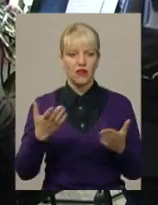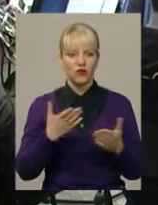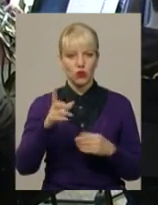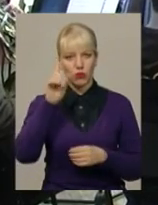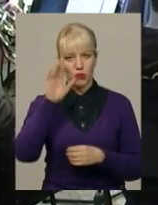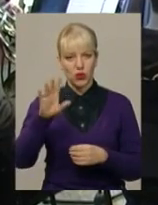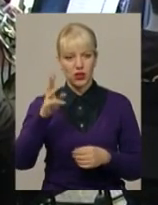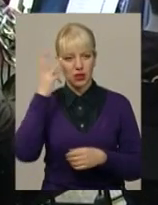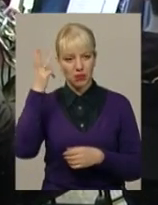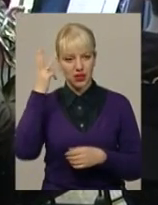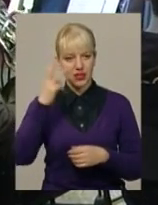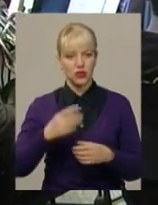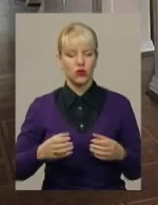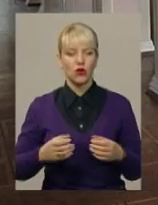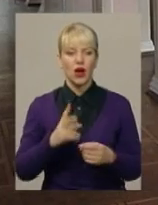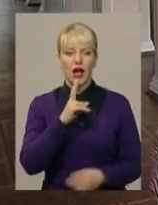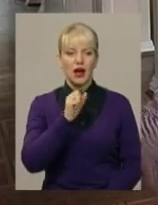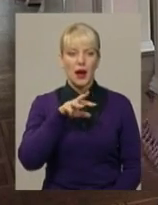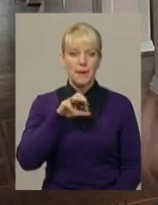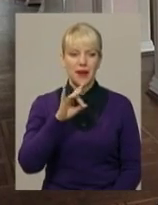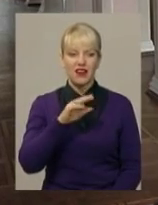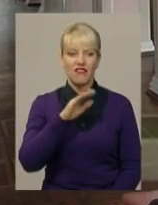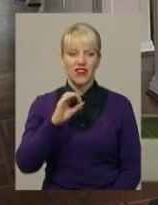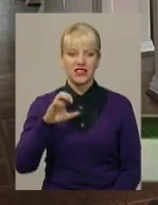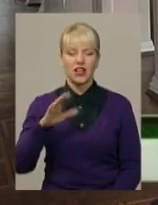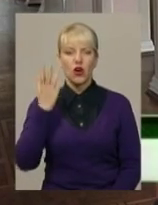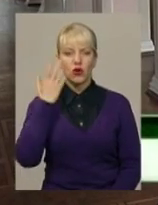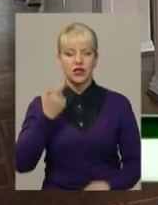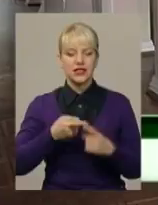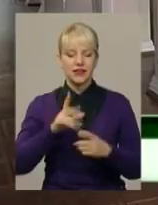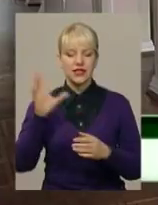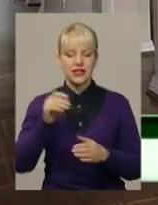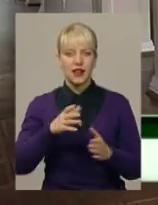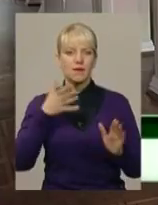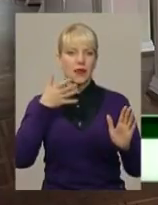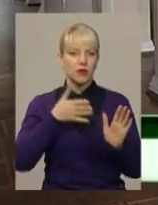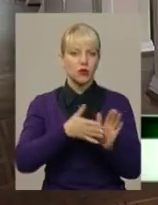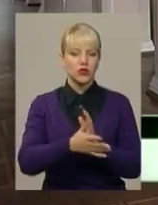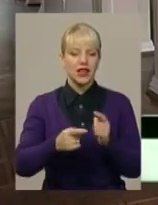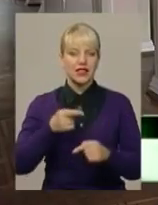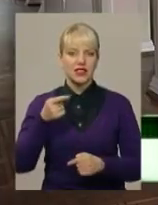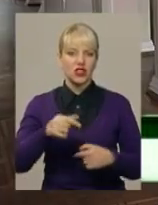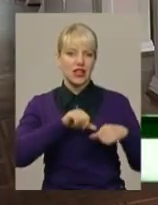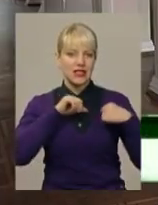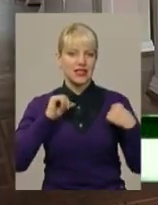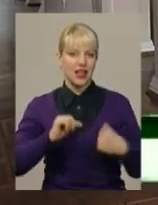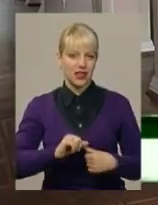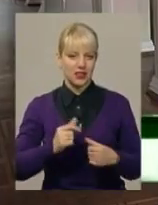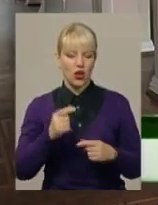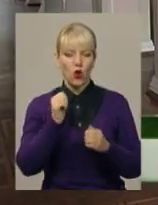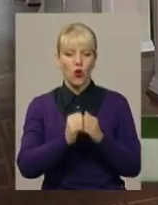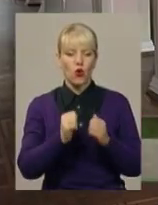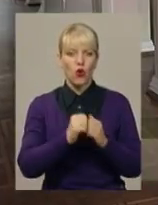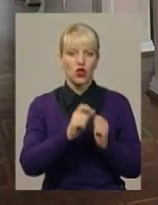популярність Смельницького камерфесту. Коли це все пропускається через серце, кожна нота, кожна емоція, яку хоче